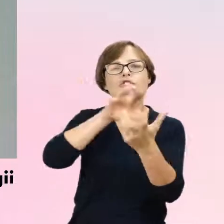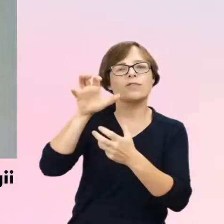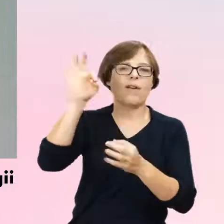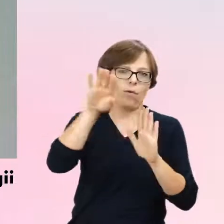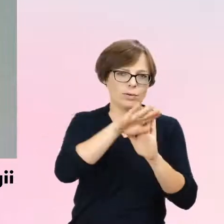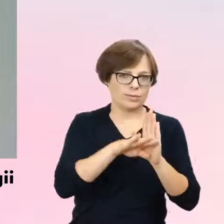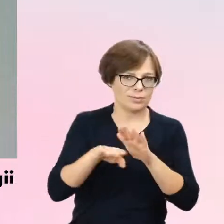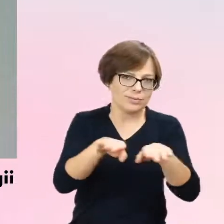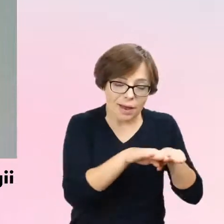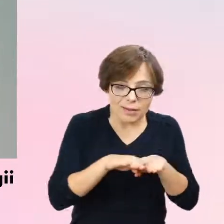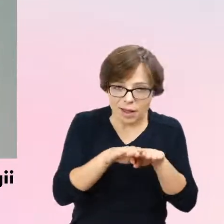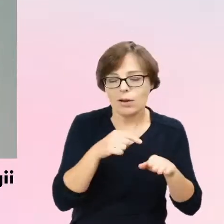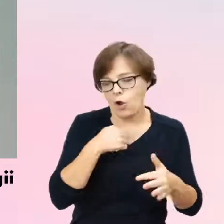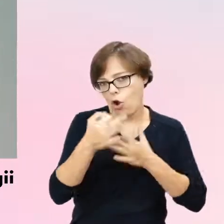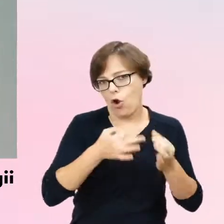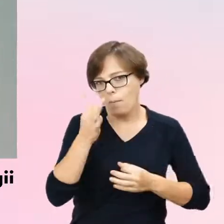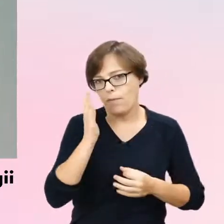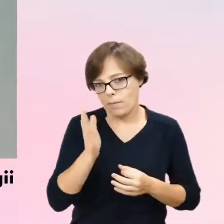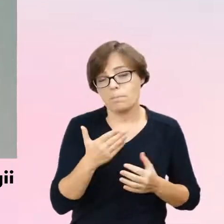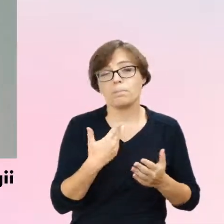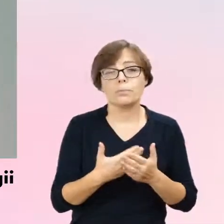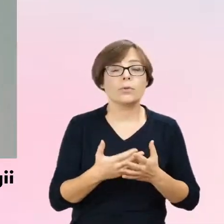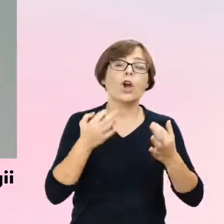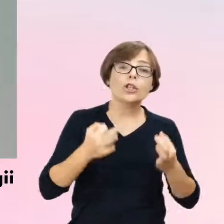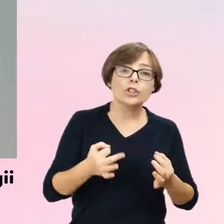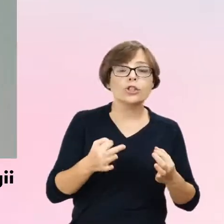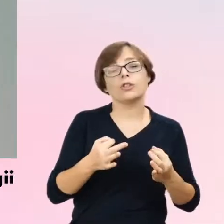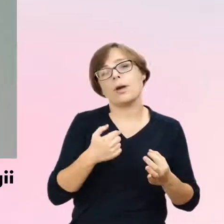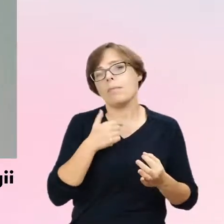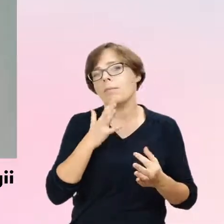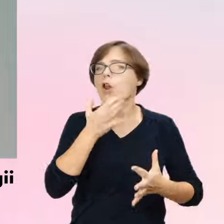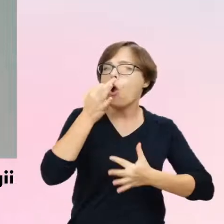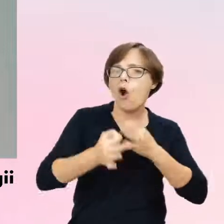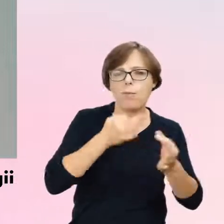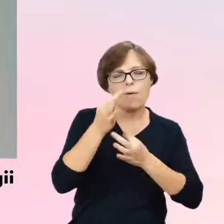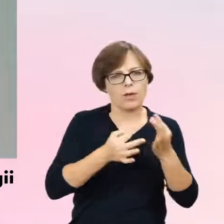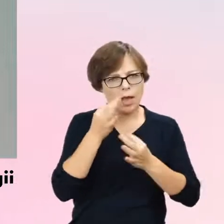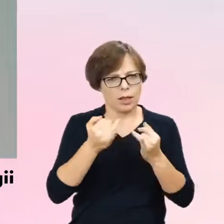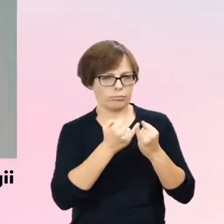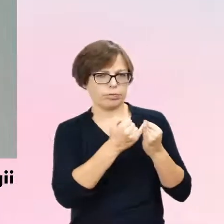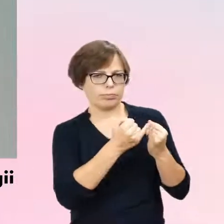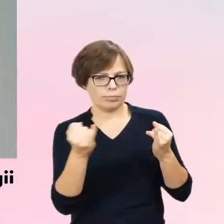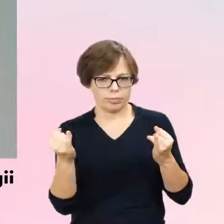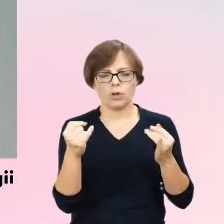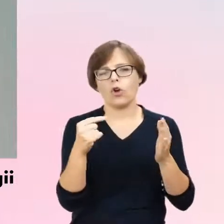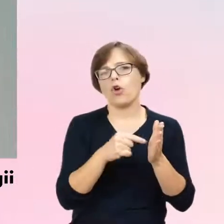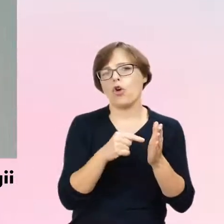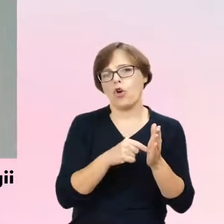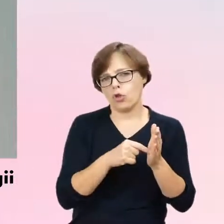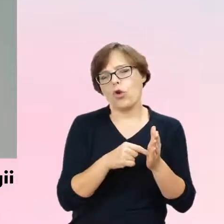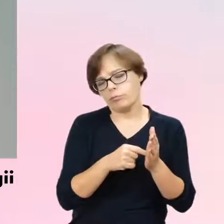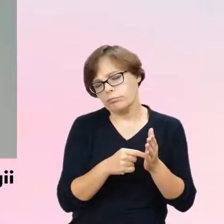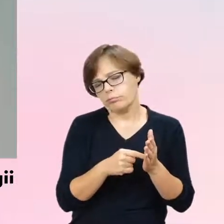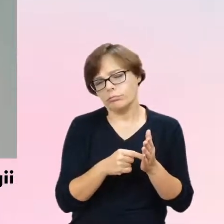Także ta dzisiejsza podróż przez materiał, który ja przygotowałam, ona będzie dosyć